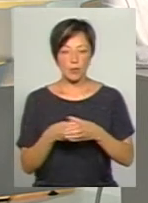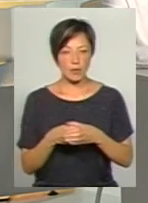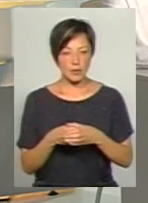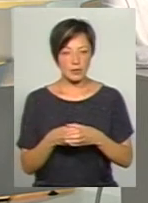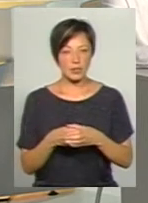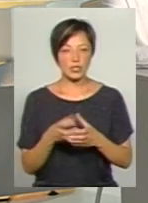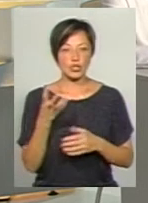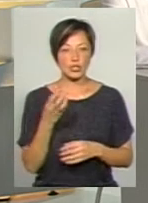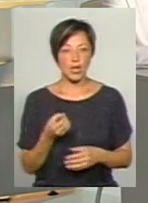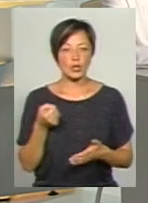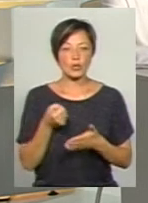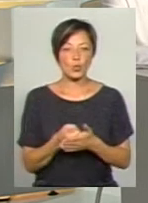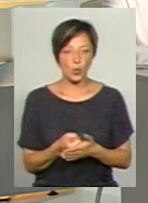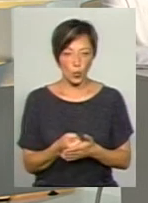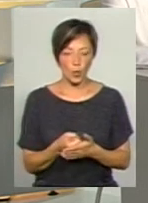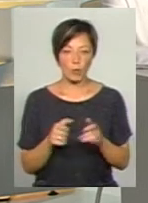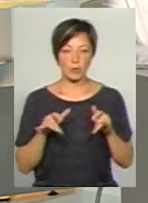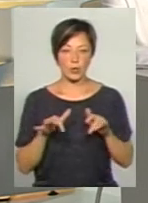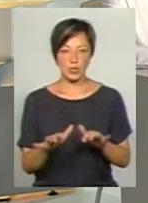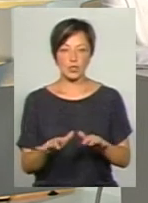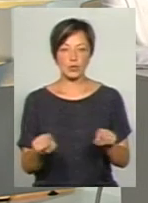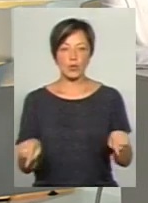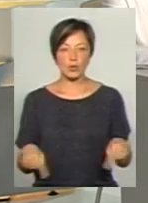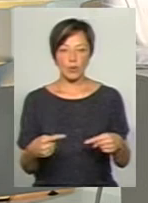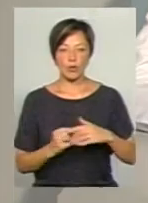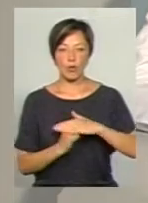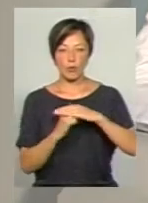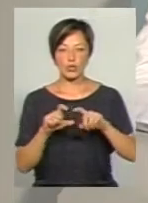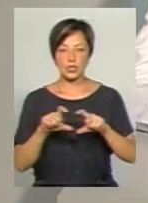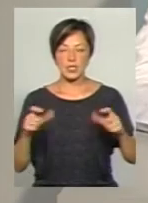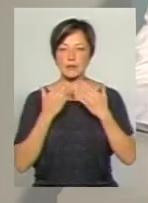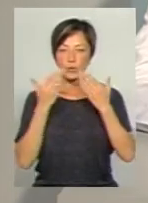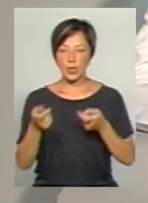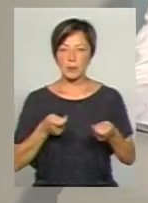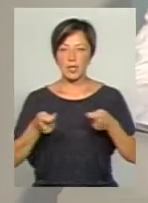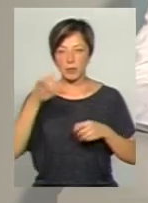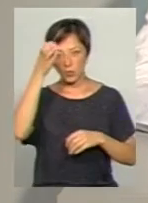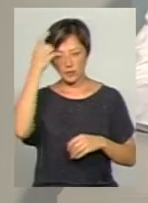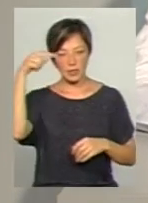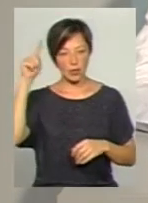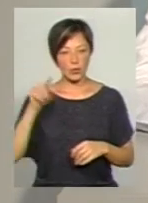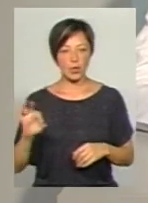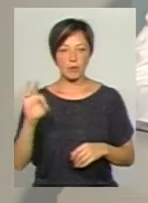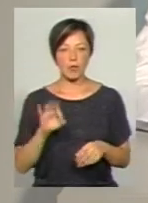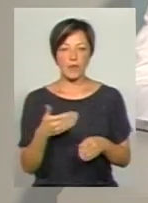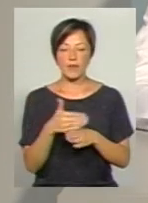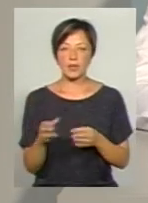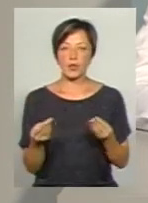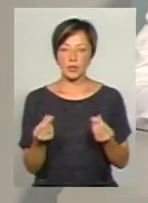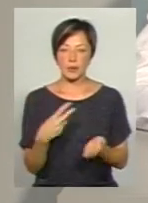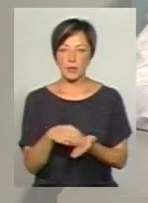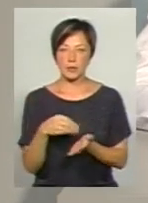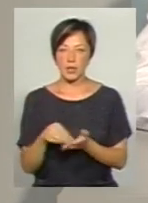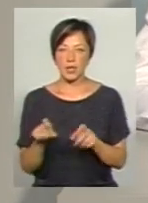процесу утворення опорних шкіл звернулися до Департаменту освіти і науки стосовно виділення коштів на